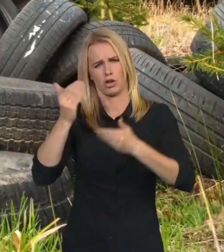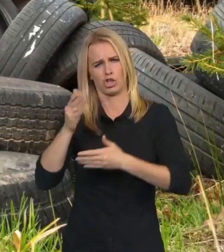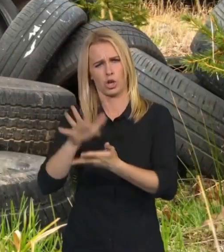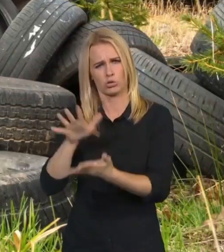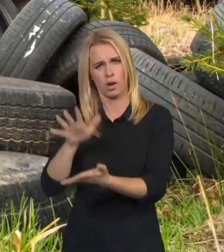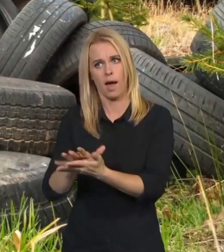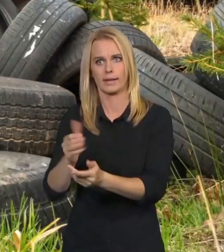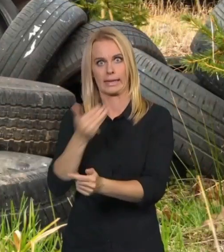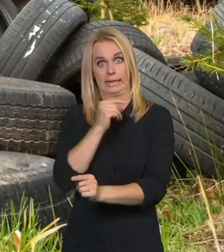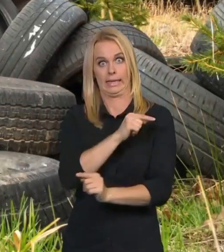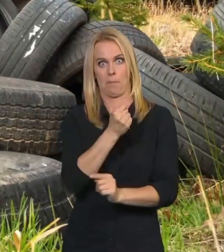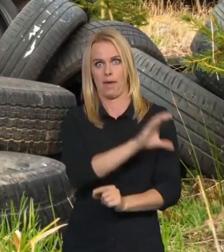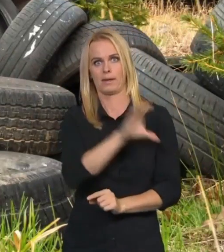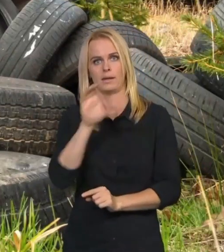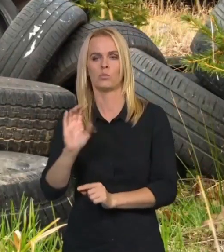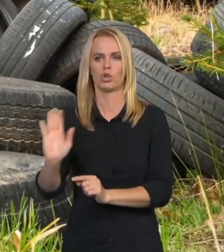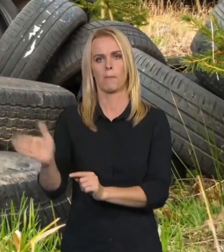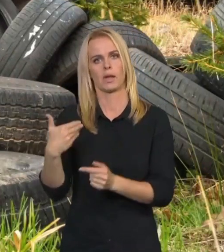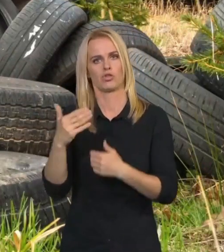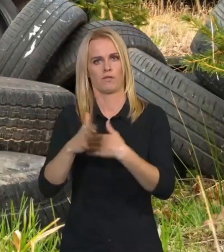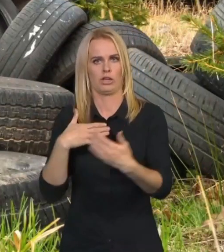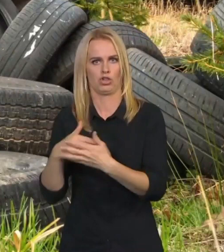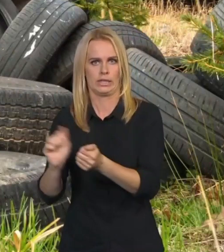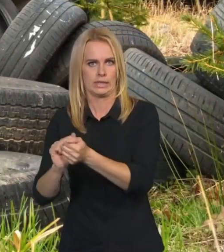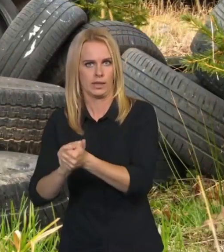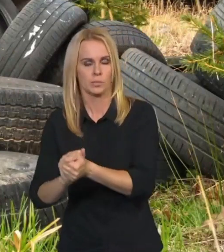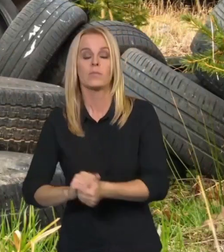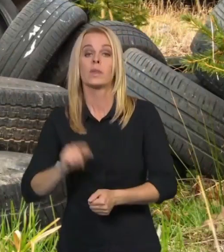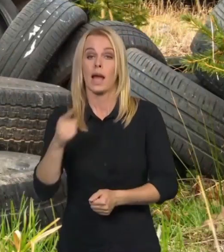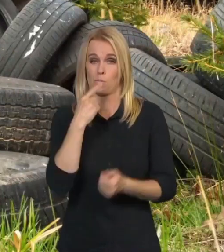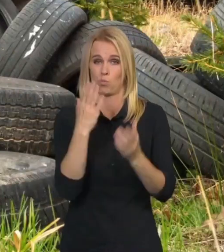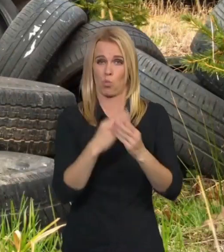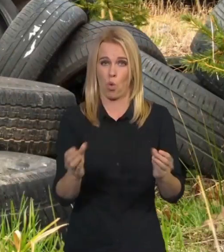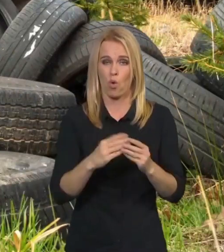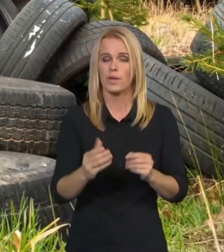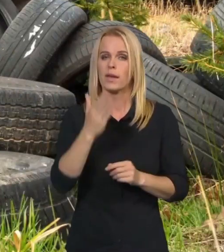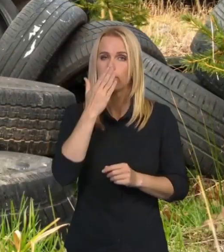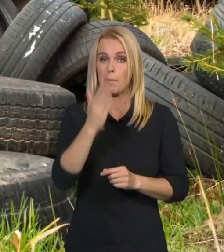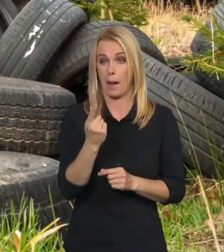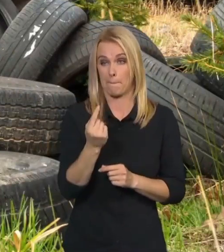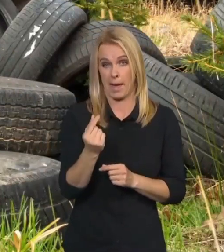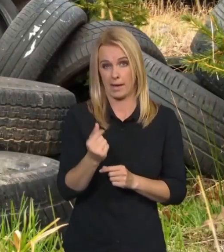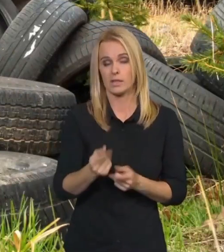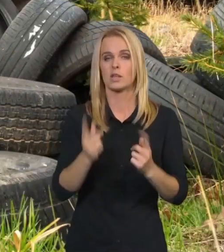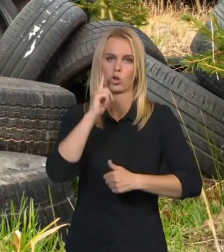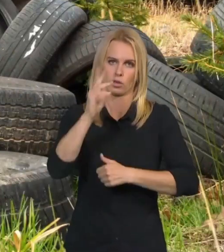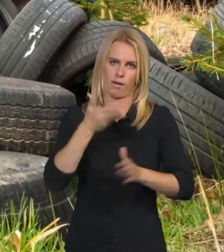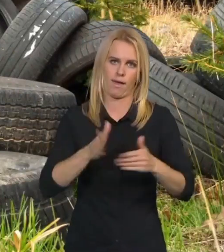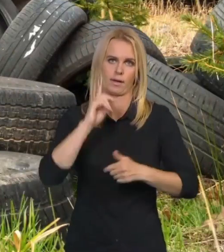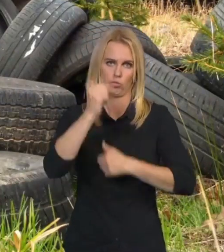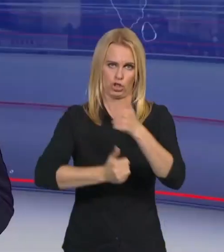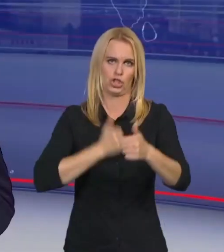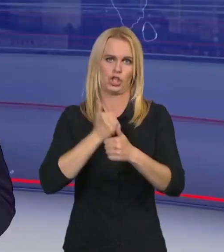ministerstvo upřesní. Předpokládá ale, že peníze budou moct samozprávy čerpat od příštího roku.